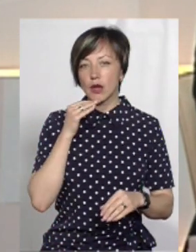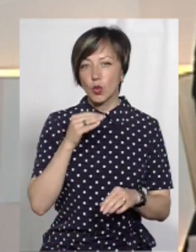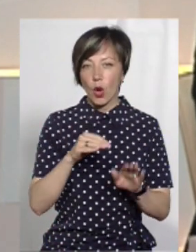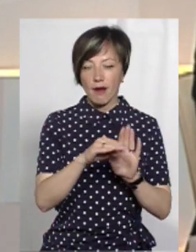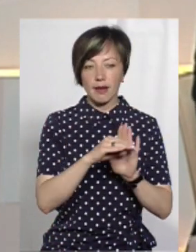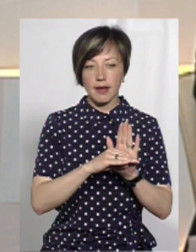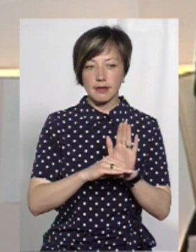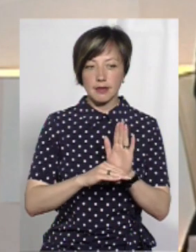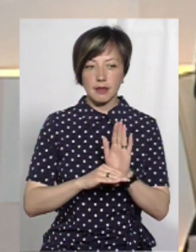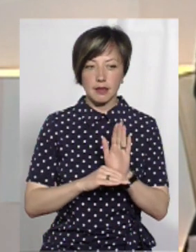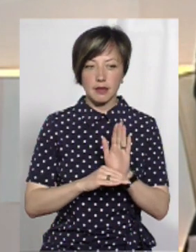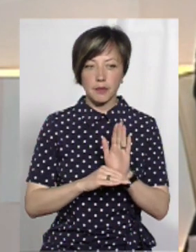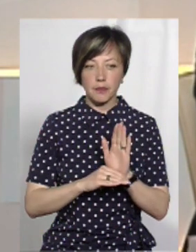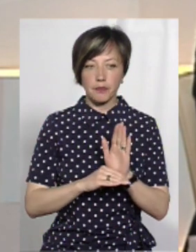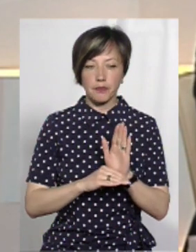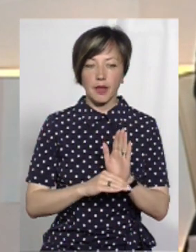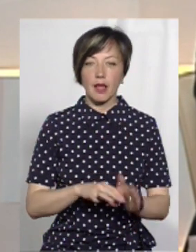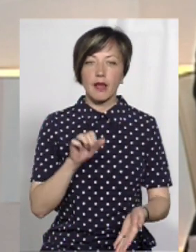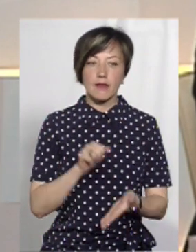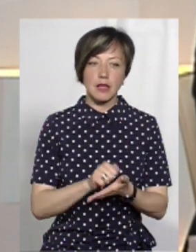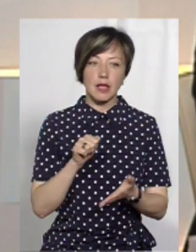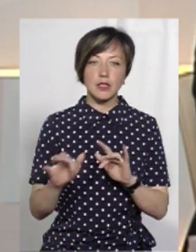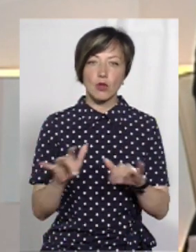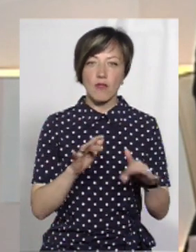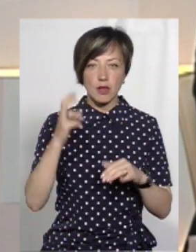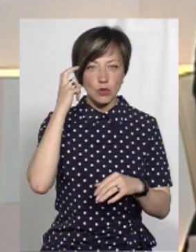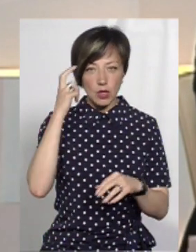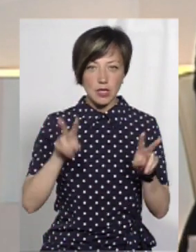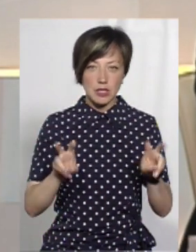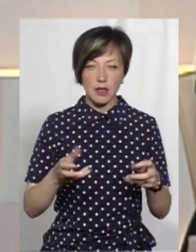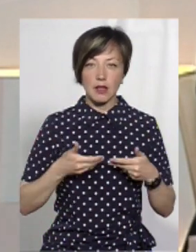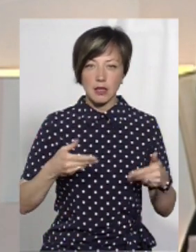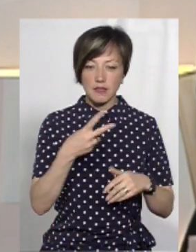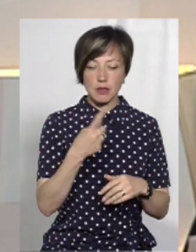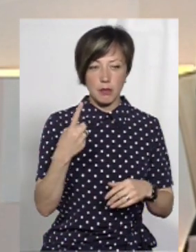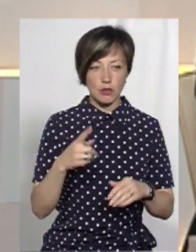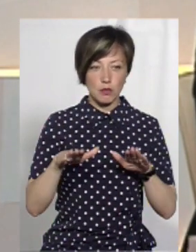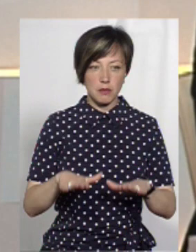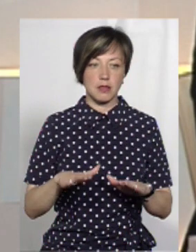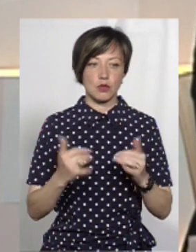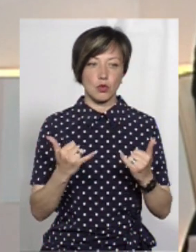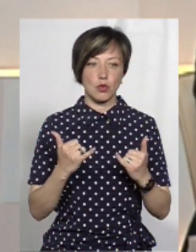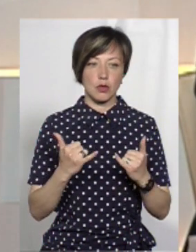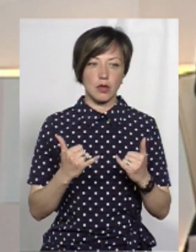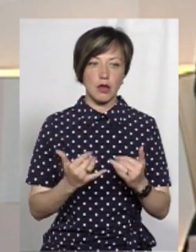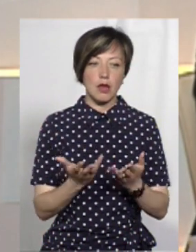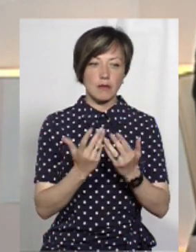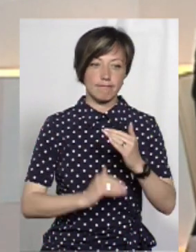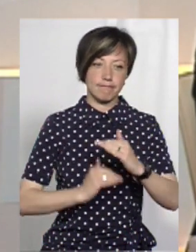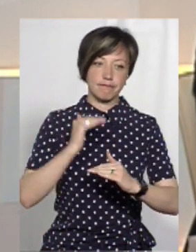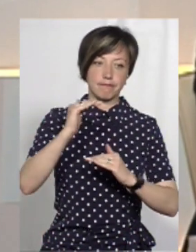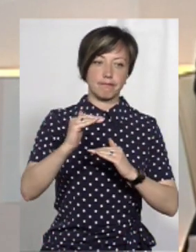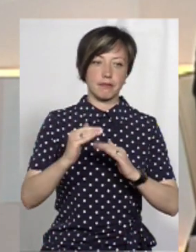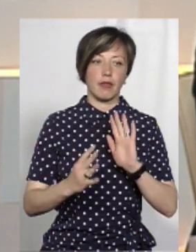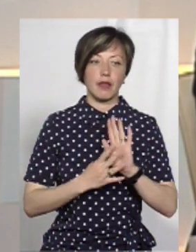рейтингах видання «Ділова століца» нас з 21-го місця сьогодні рахують на 9-му.